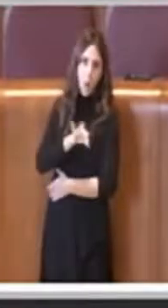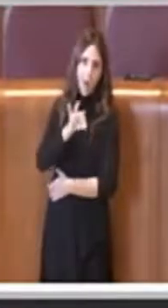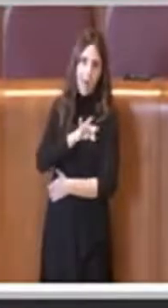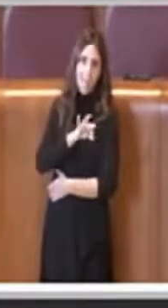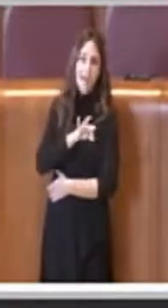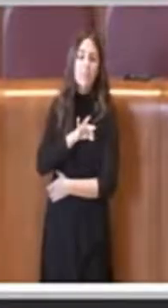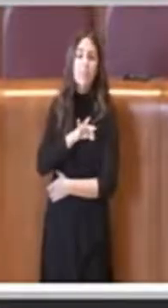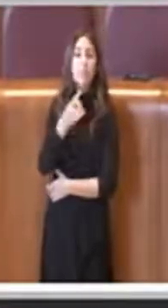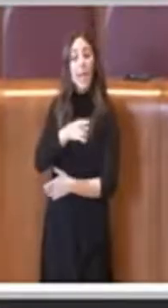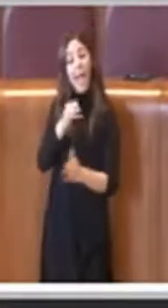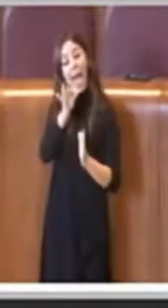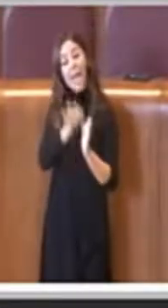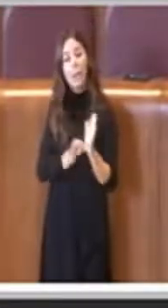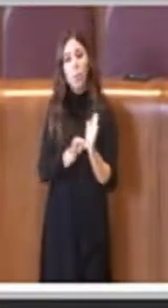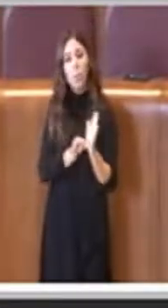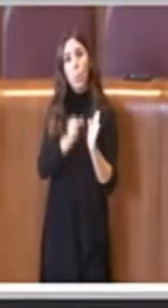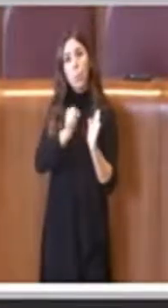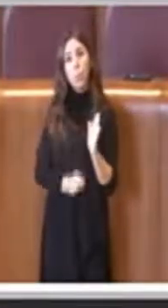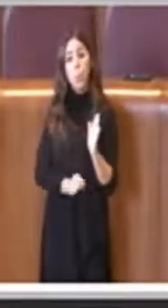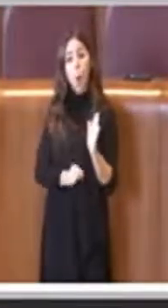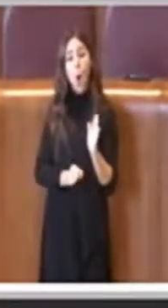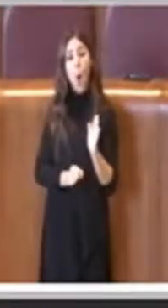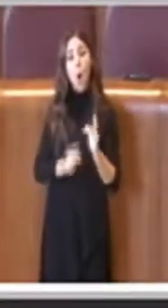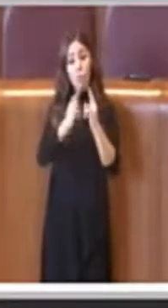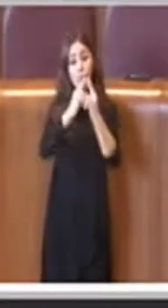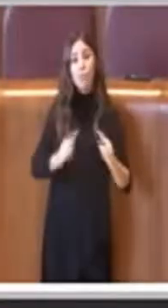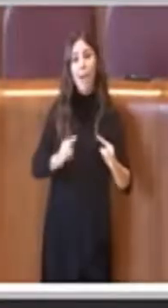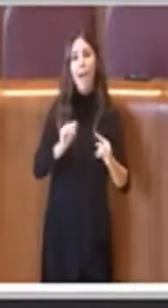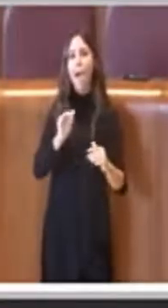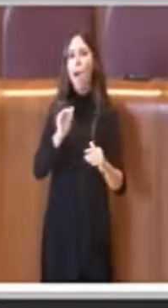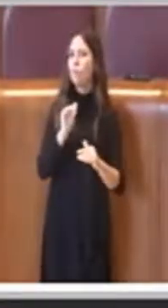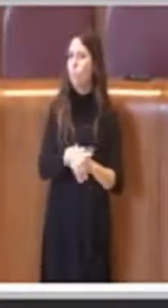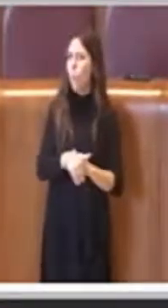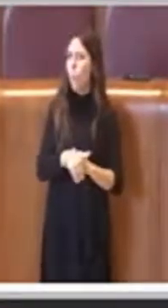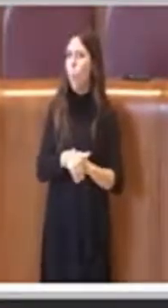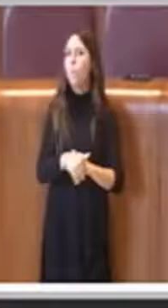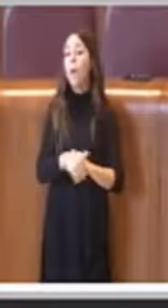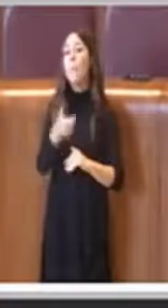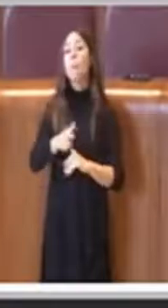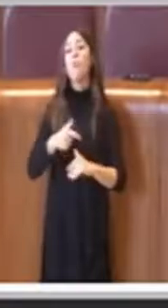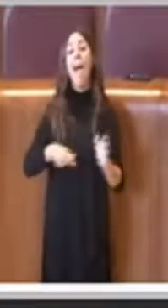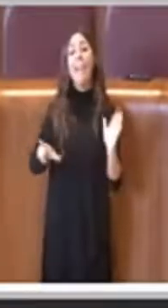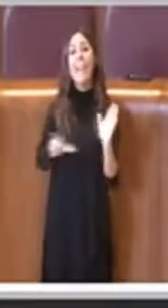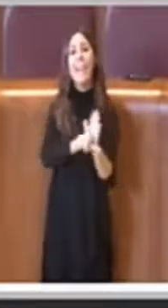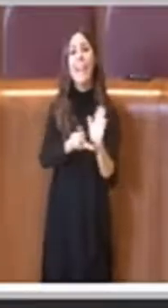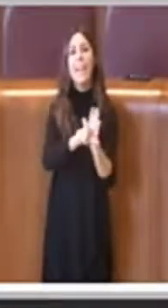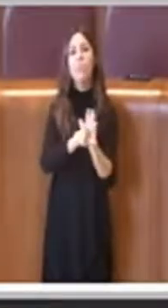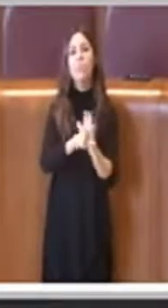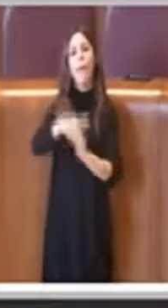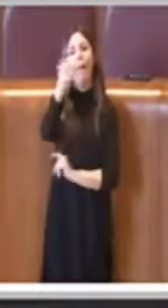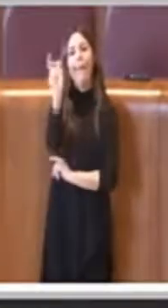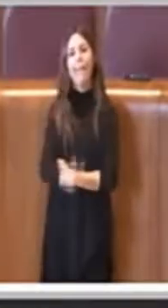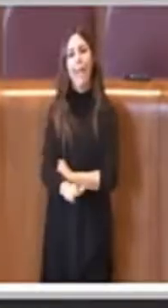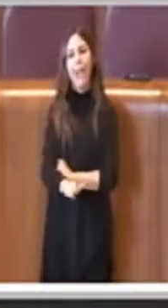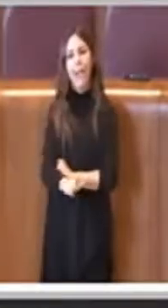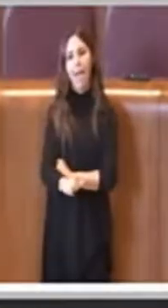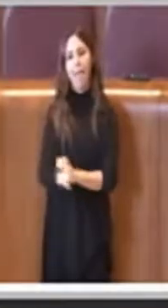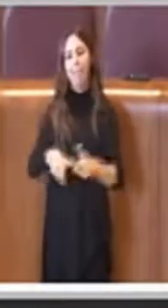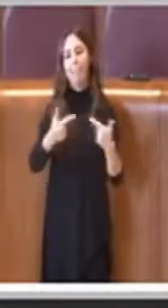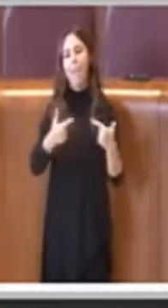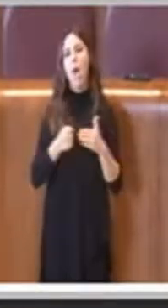per il superamento dei circhi perché anche lì c'è una legge nazionale che comunque supporta